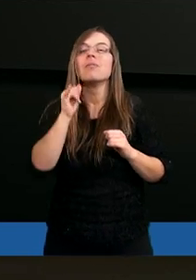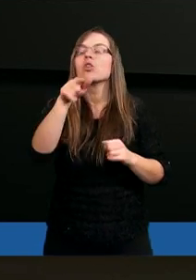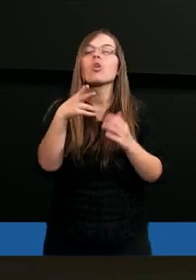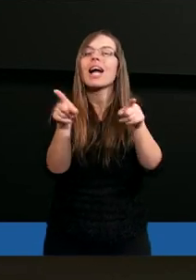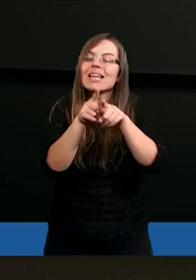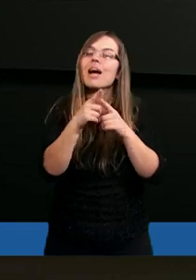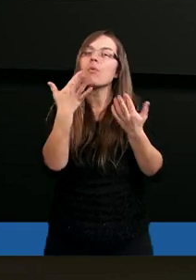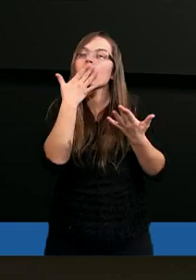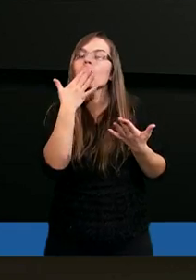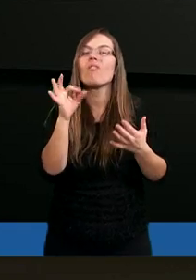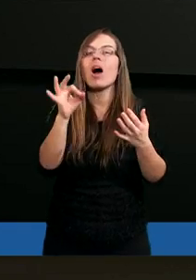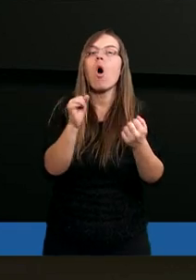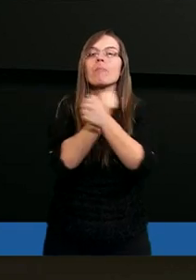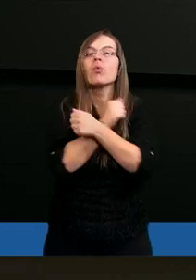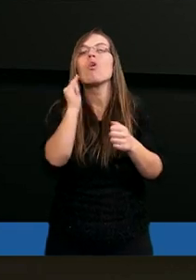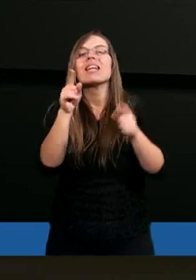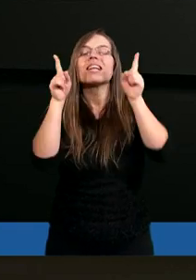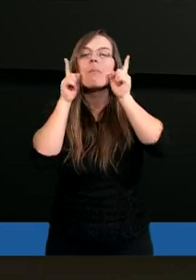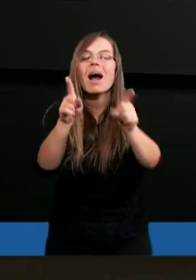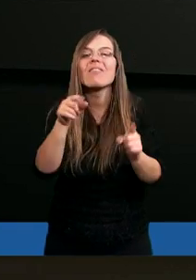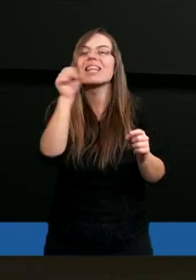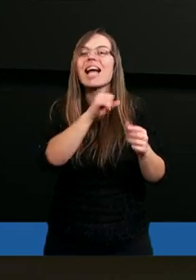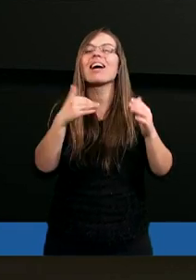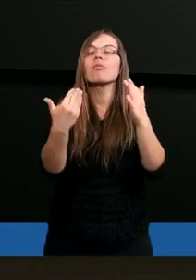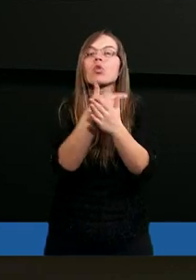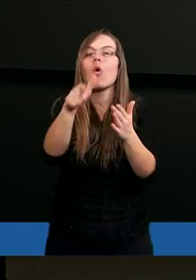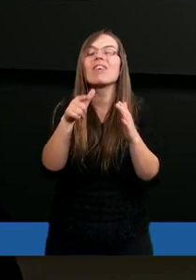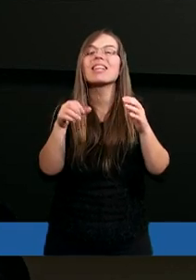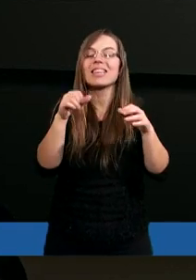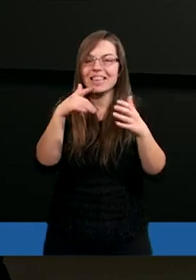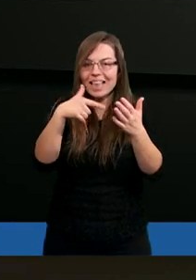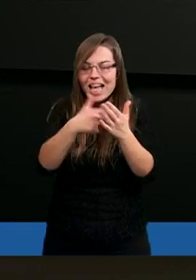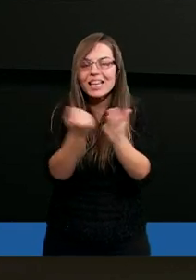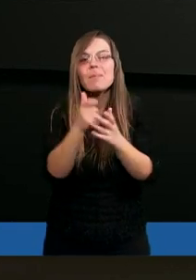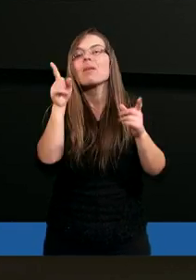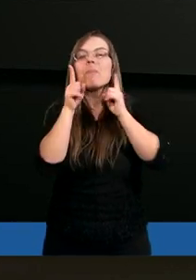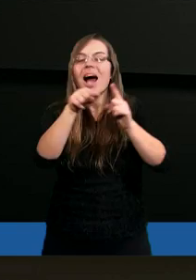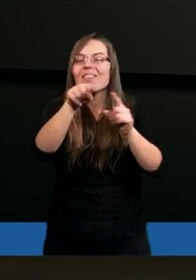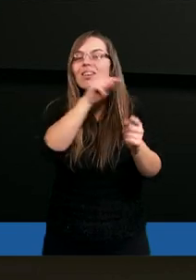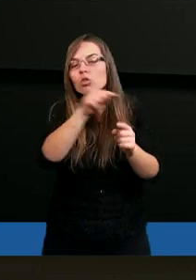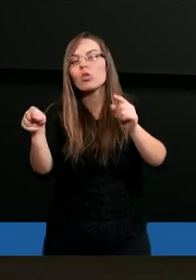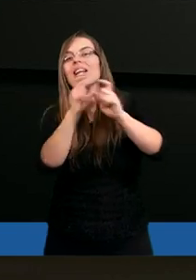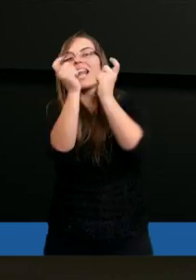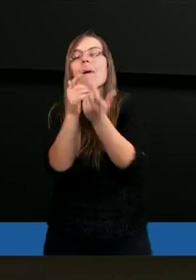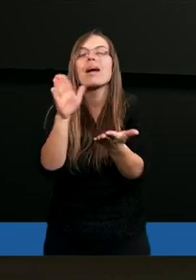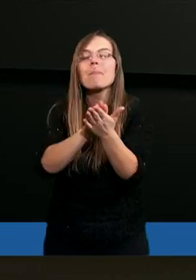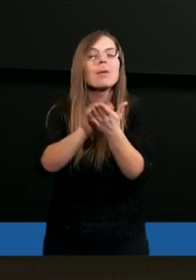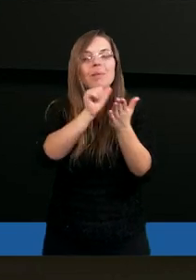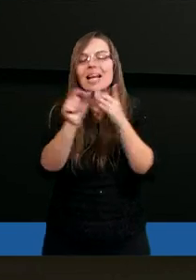apostołowi Pawłowi. Nie jest jedynie prawdą Nowego Testamentu, jest prawdą całej Biblii.